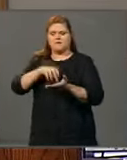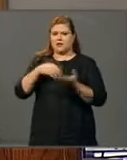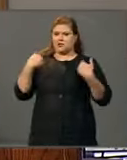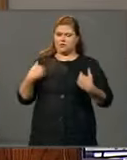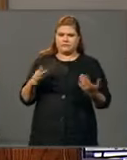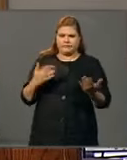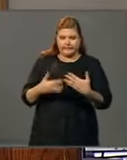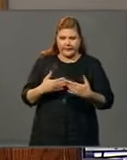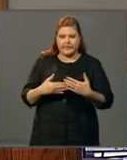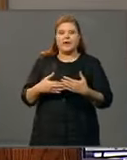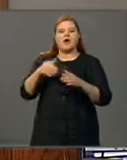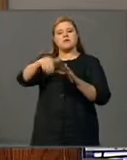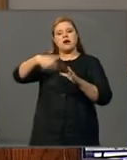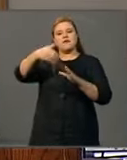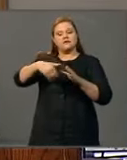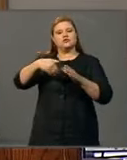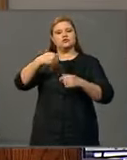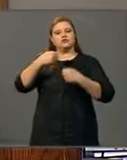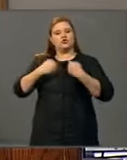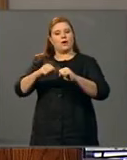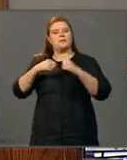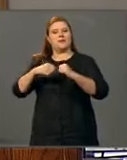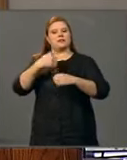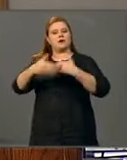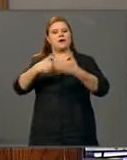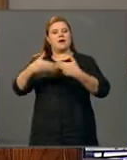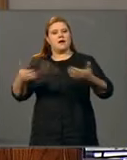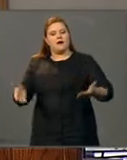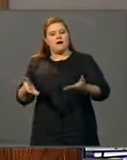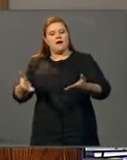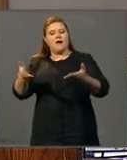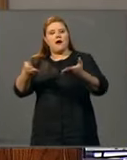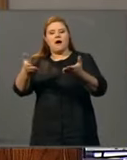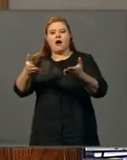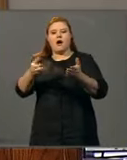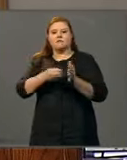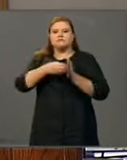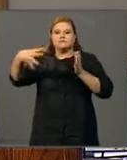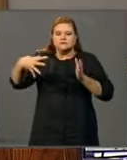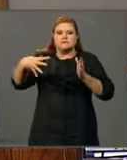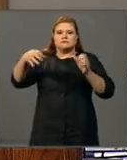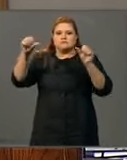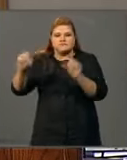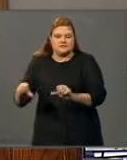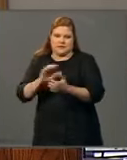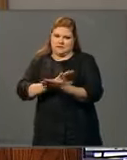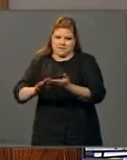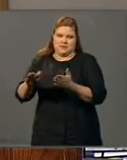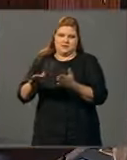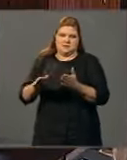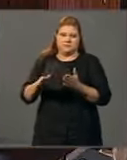kaivoksen toiminta pidetään konkurssitilanteessakin yllä siten, ettei mitään hallitsematonta pääsisi tapahtumaan.